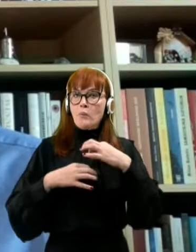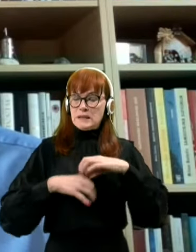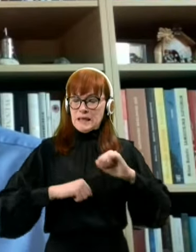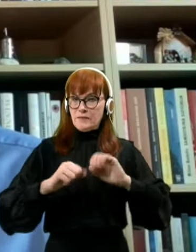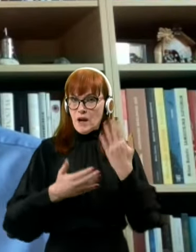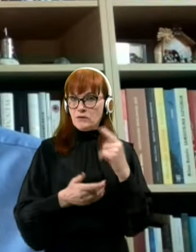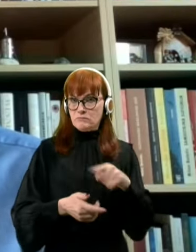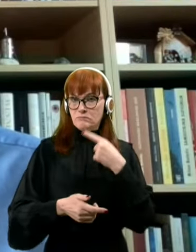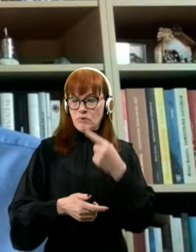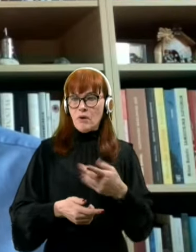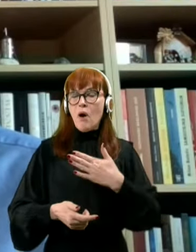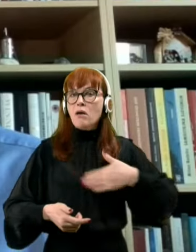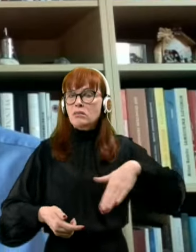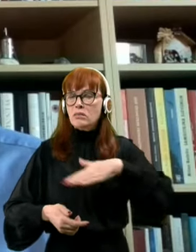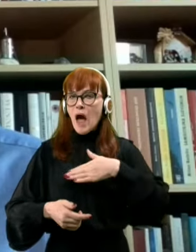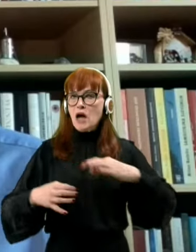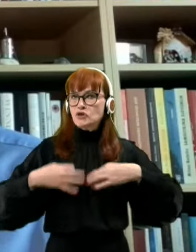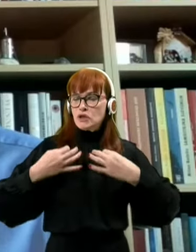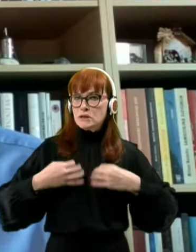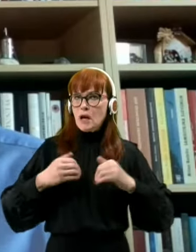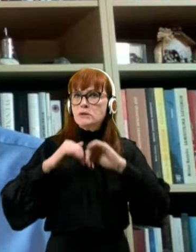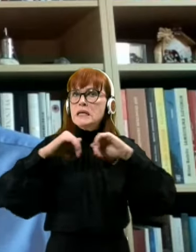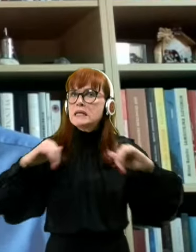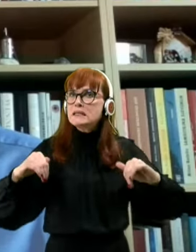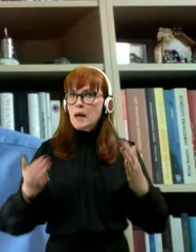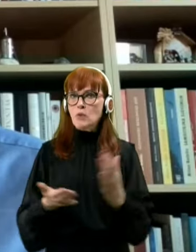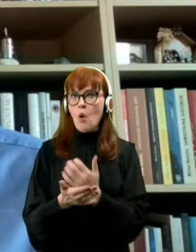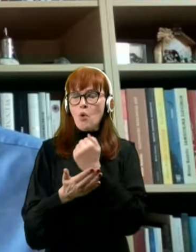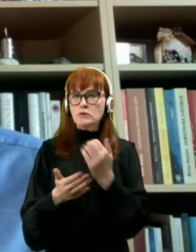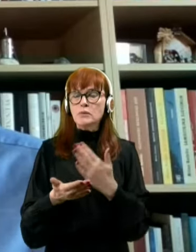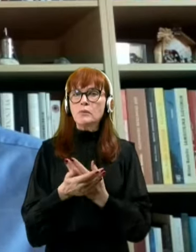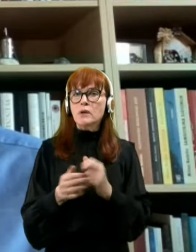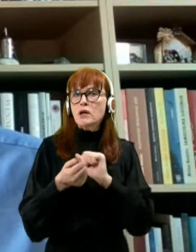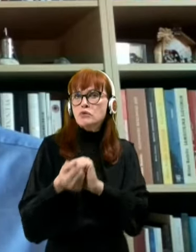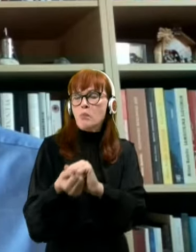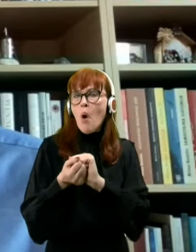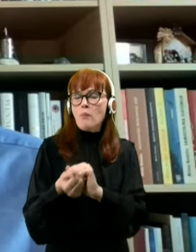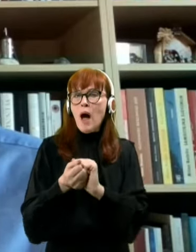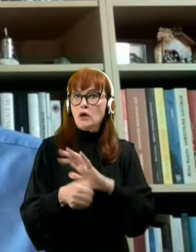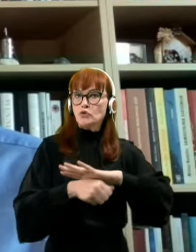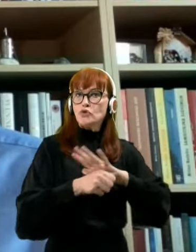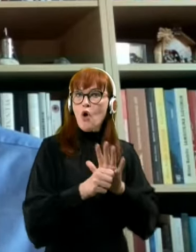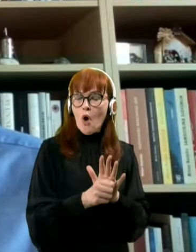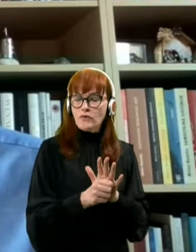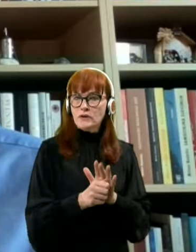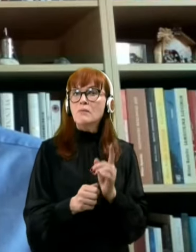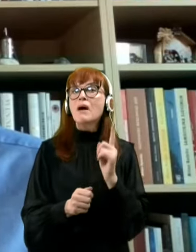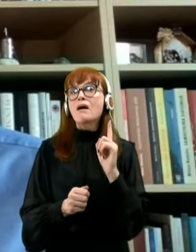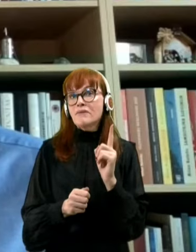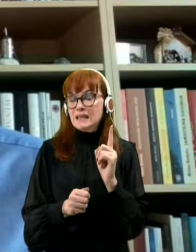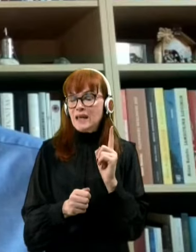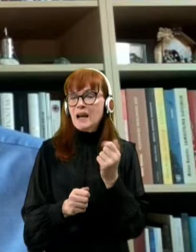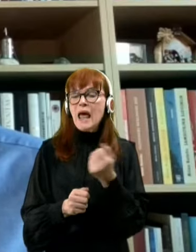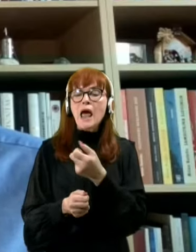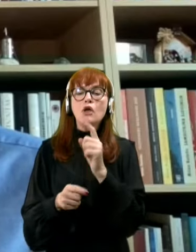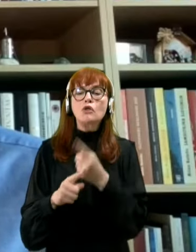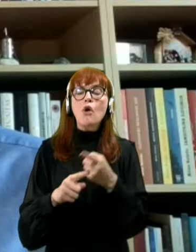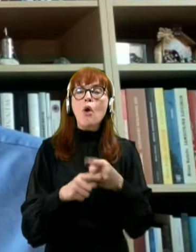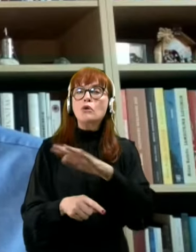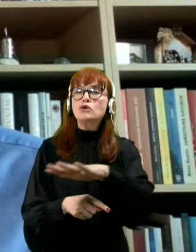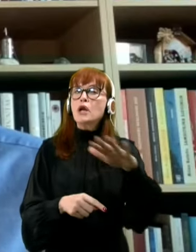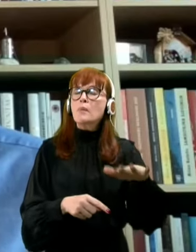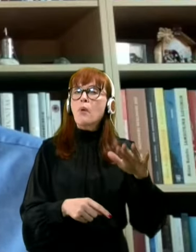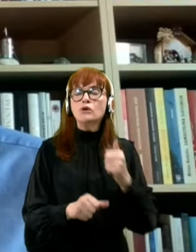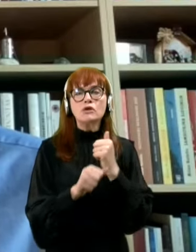da je bilo naše zdravstvo izjemno uspešno pri izpopadu s COVID-om, pa vendar le na določenih področjih